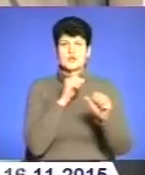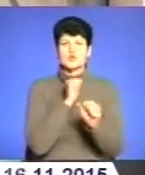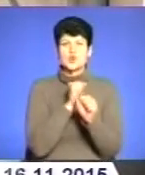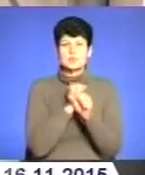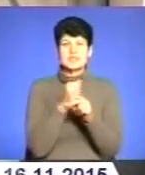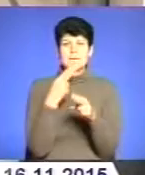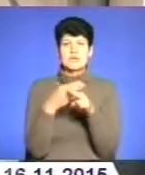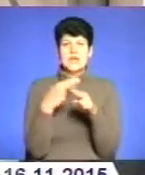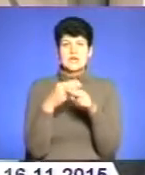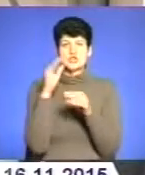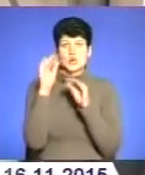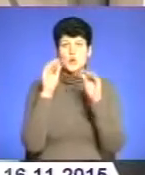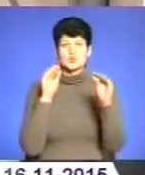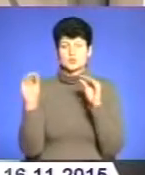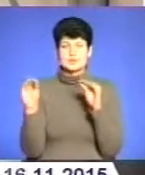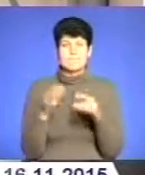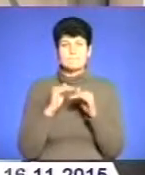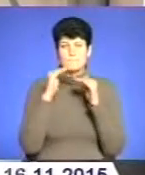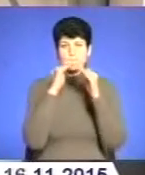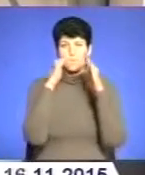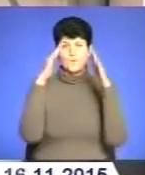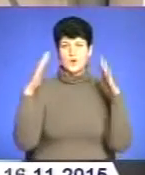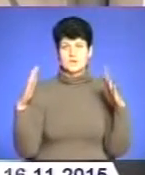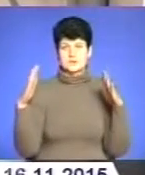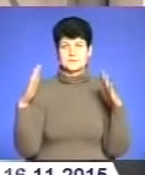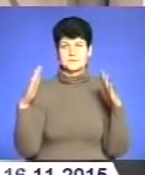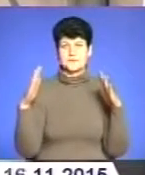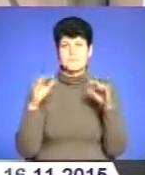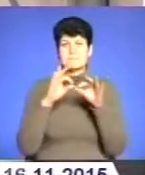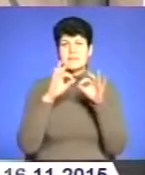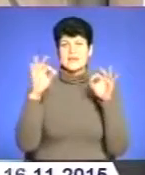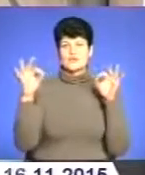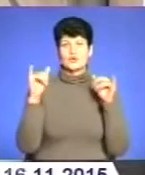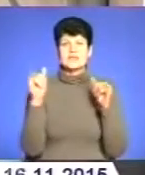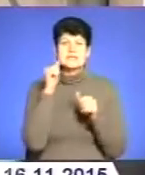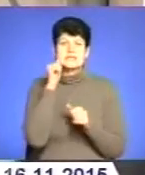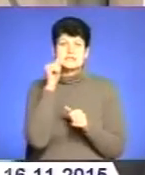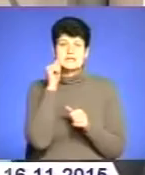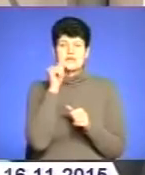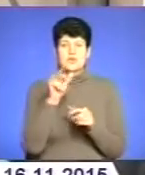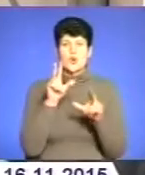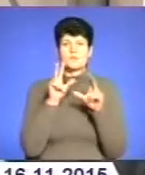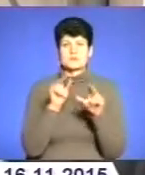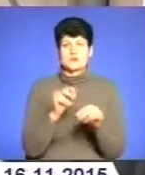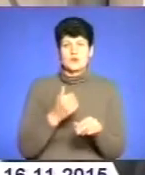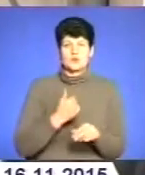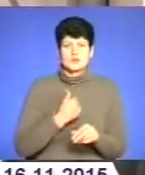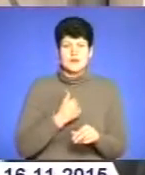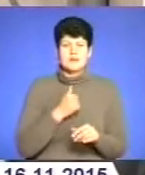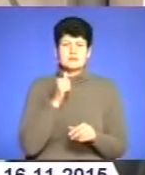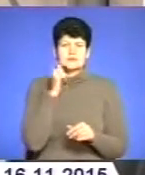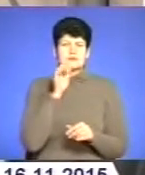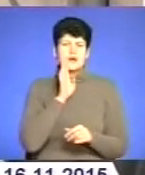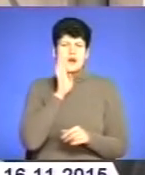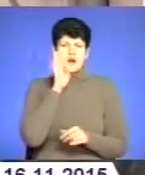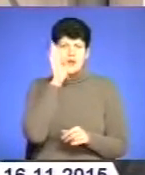металічні конструкції, покриття плівкою. Завтра, обіцяють нам, з самого ранку